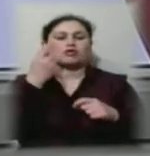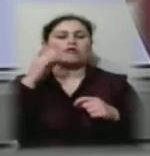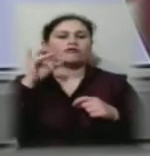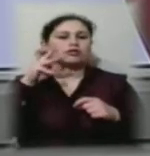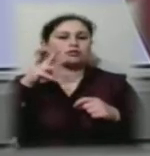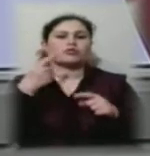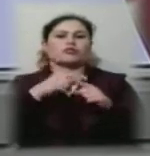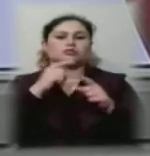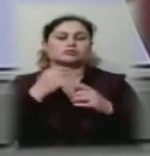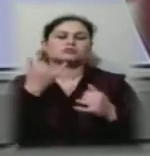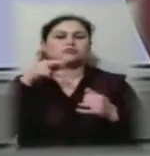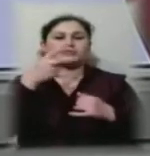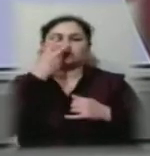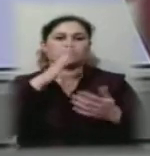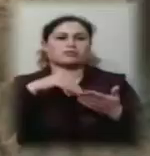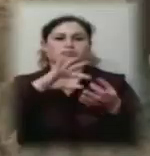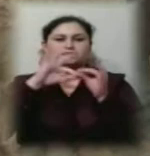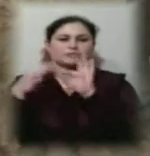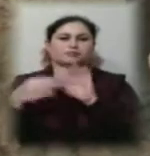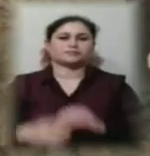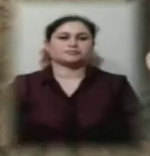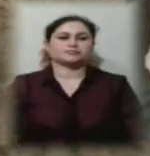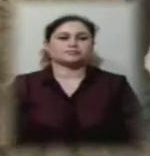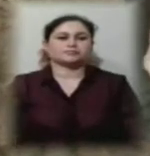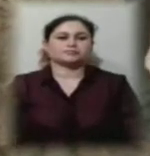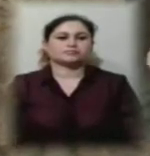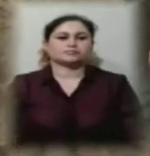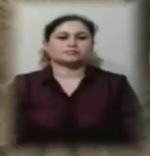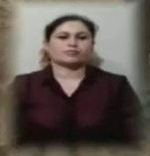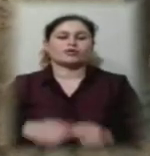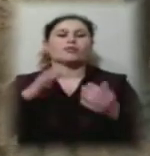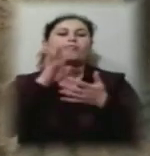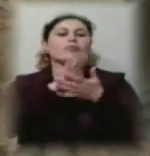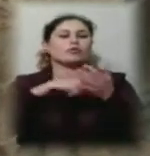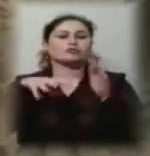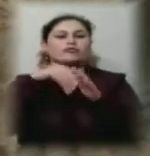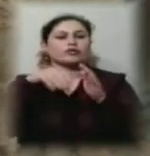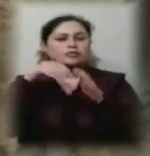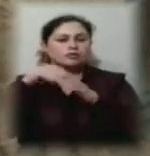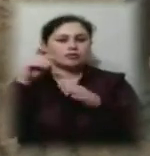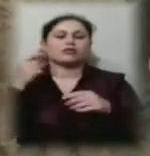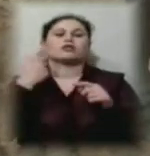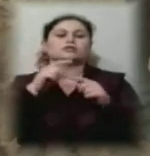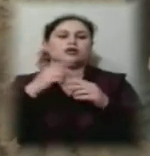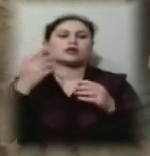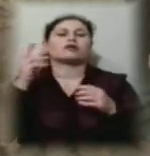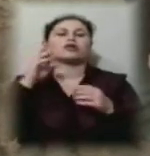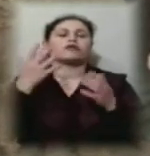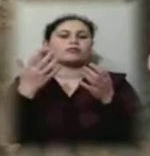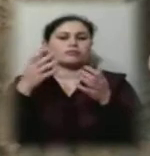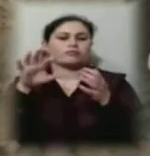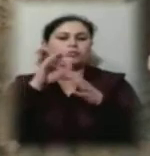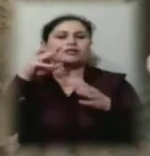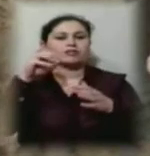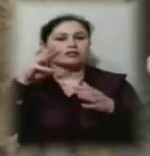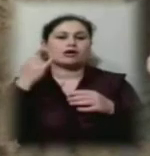побували наші кореспонденти. Після жаробкування команди-учасники «Кіноджиму» отримали теми та жанри для майбутніх